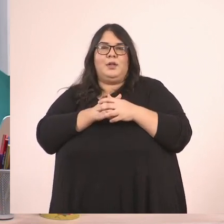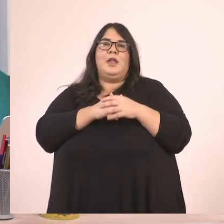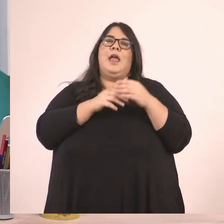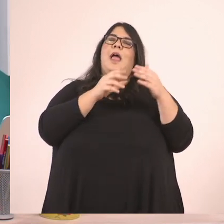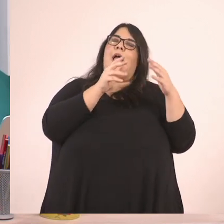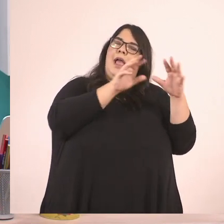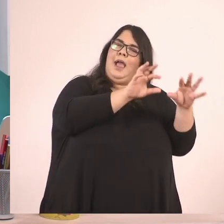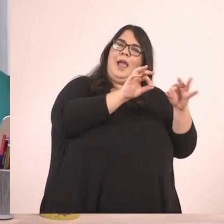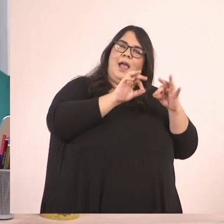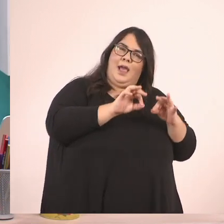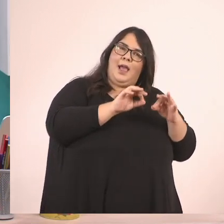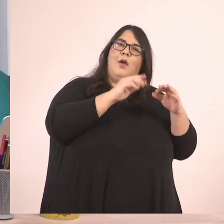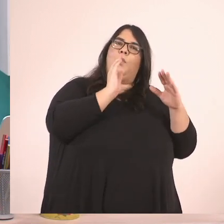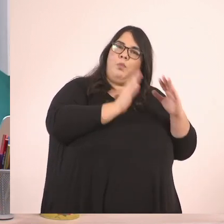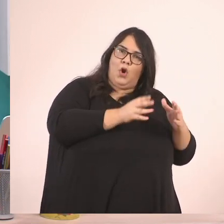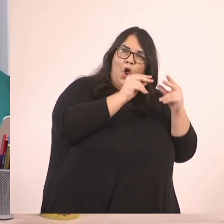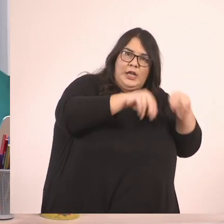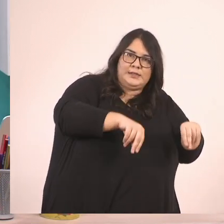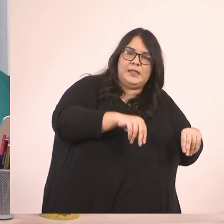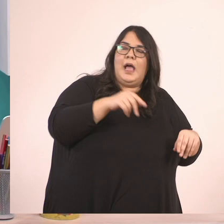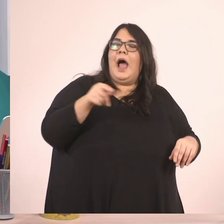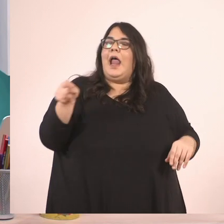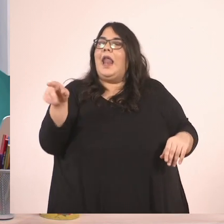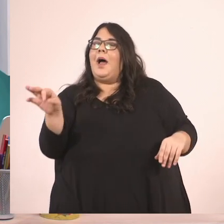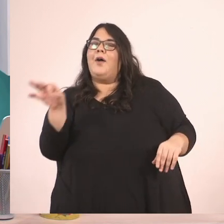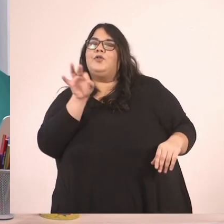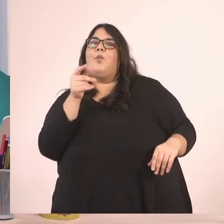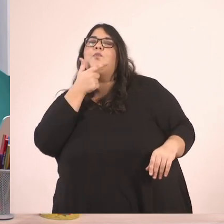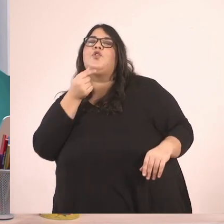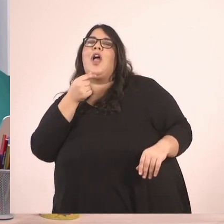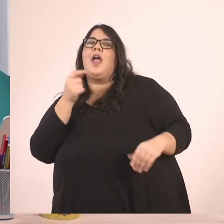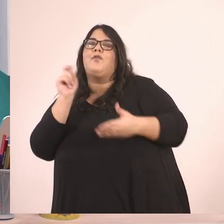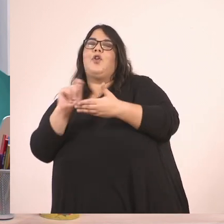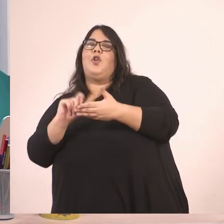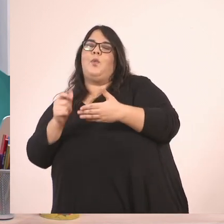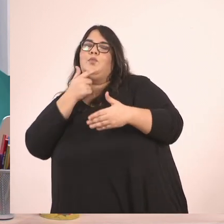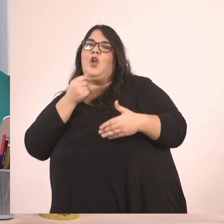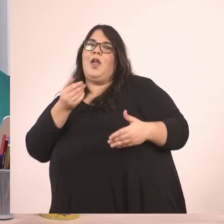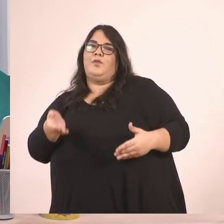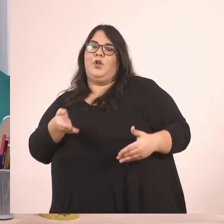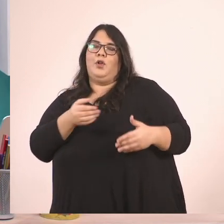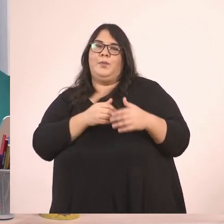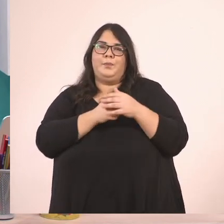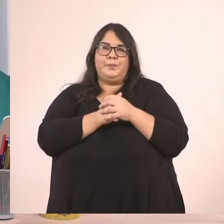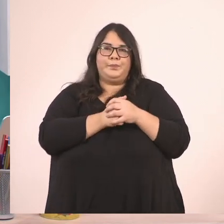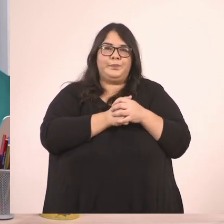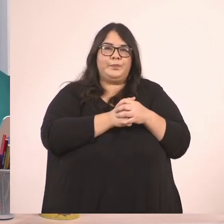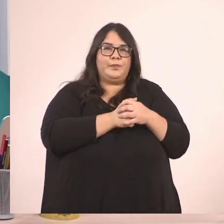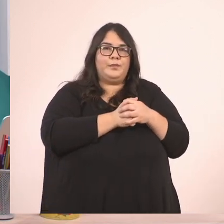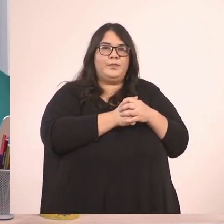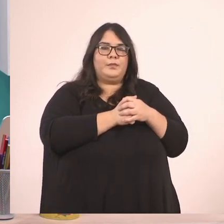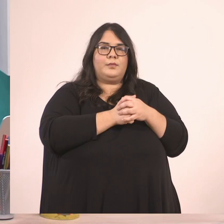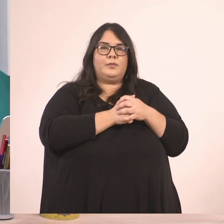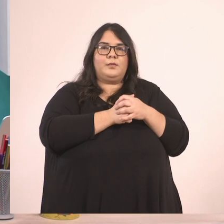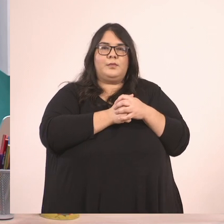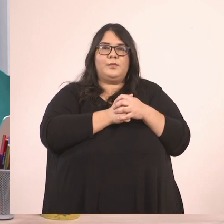θα φτάναμε και με το αρχικό κλάσμα, ίσως όμως με πιο πολλές πράξεις. Θα ήθελα τώρα σε αυτό το